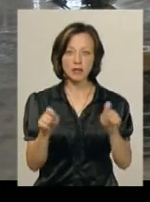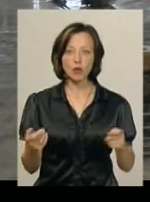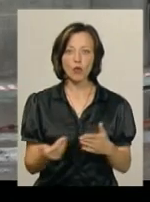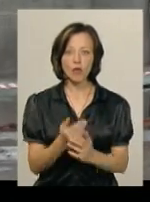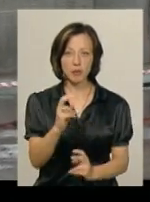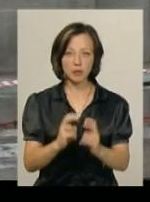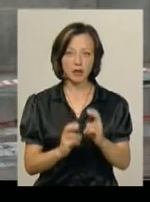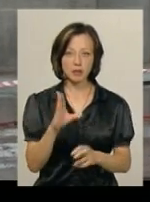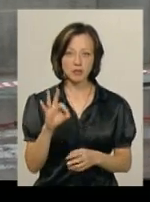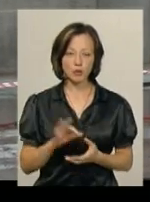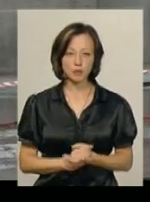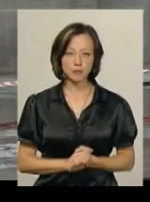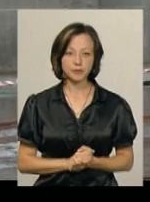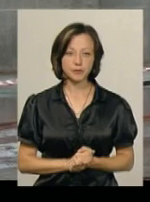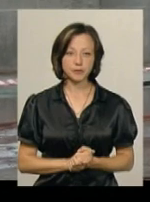підприємство.